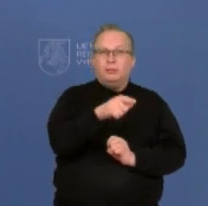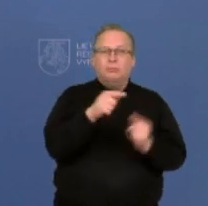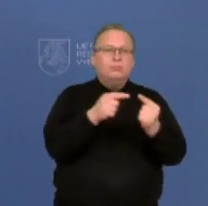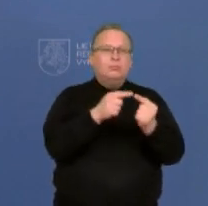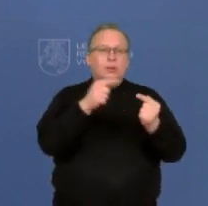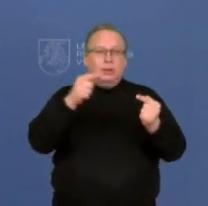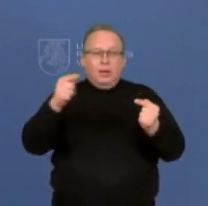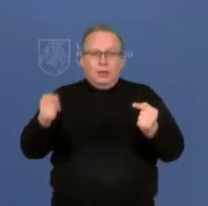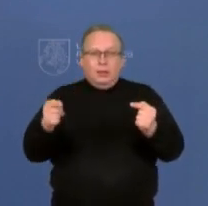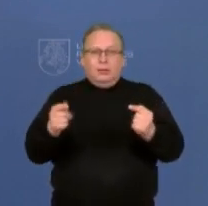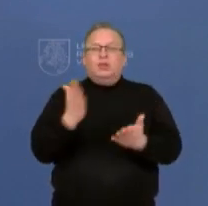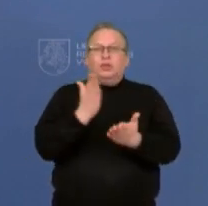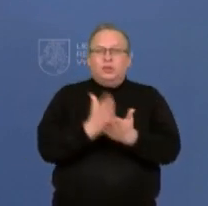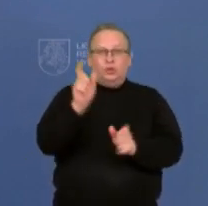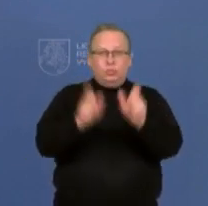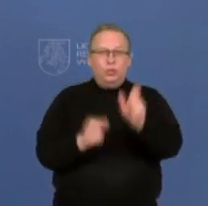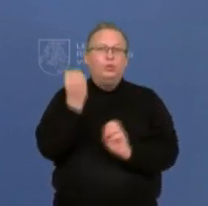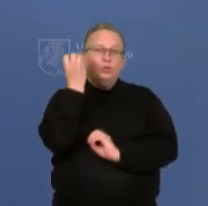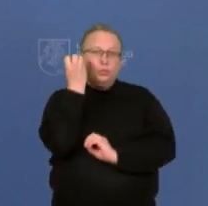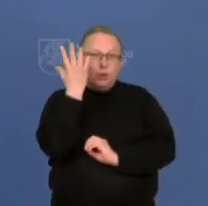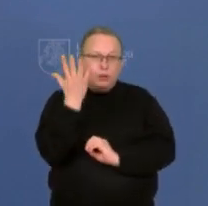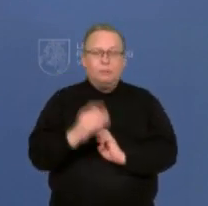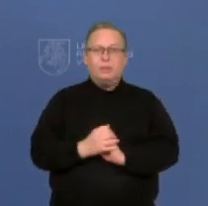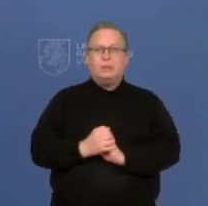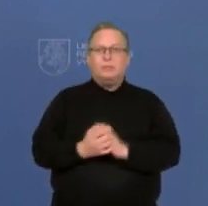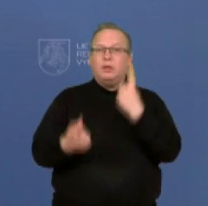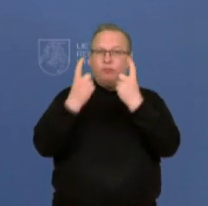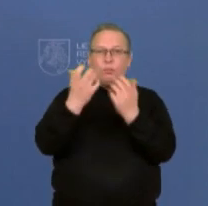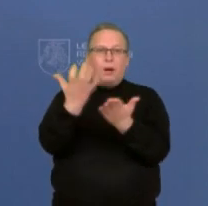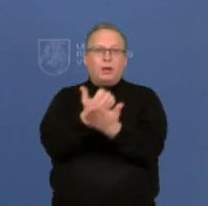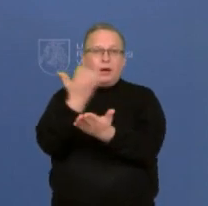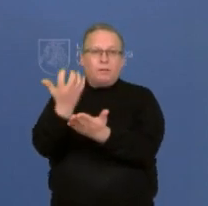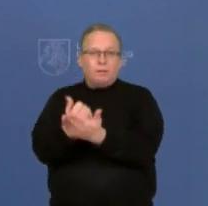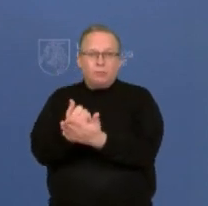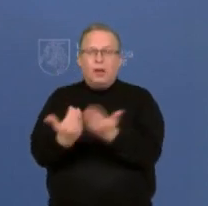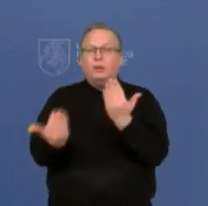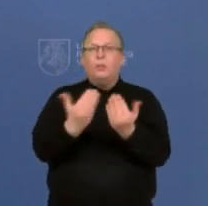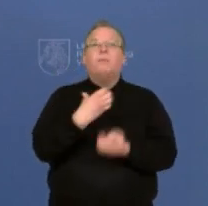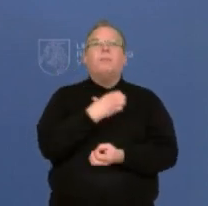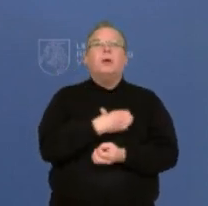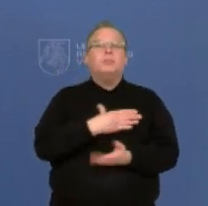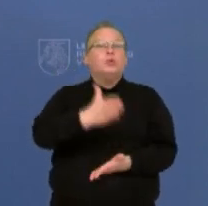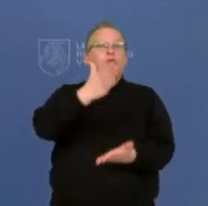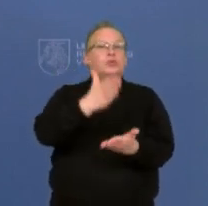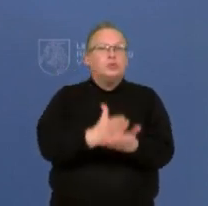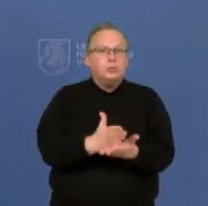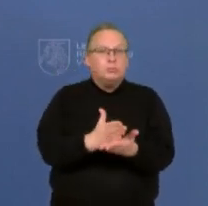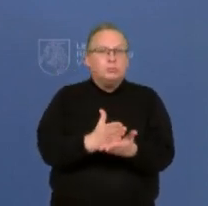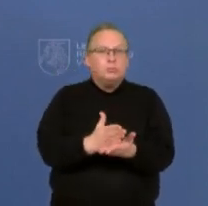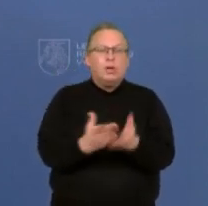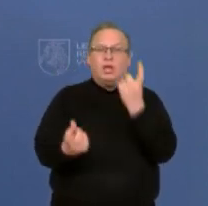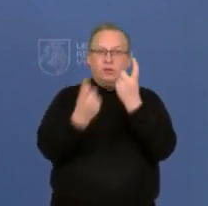ir žmonių žinojimas, ir informatumas. Ir būtent matyti pagrindiniai yra žinutė, kad